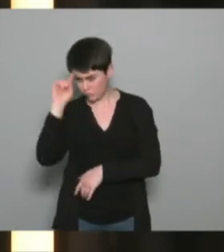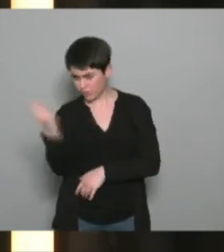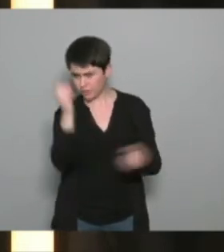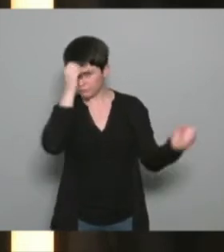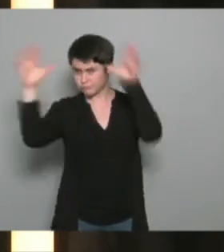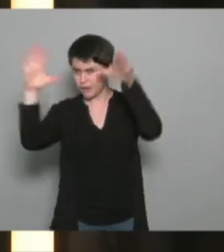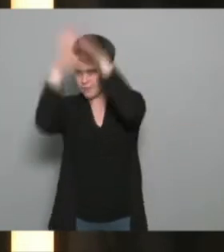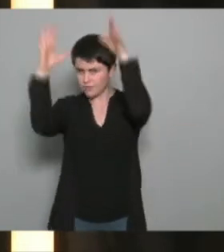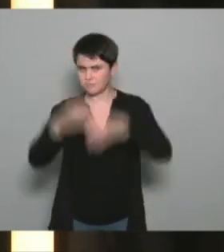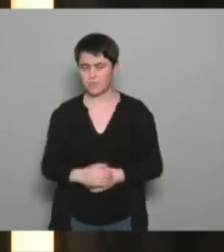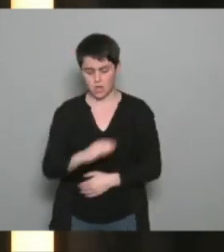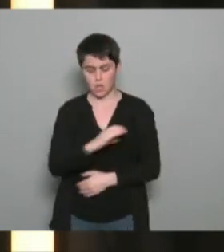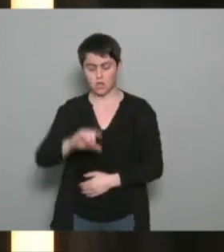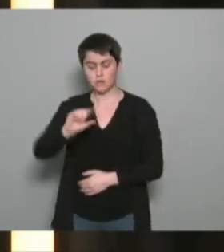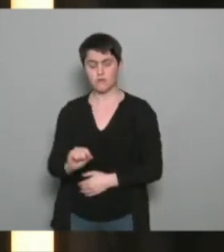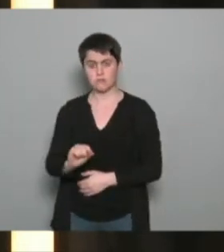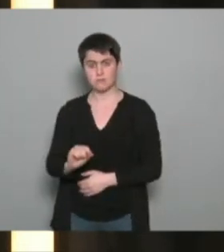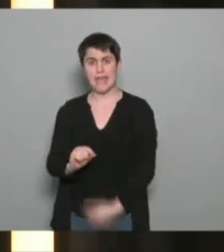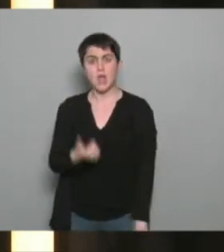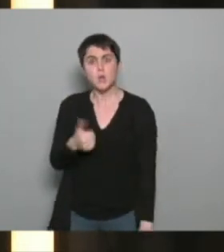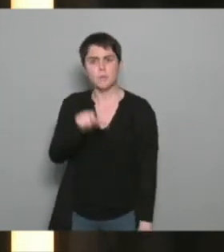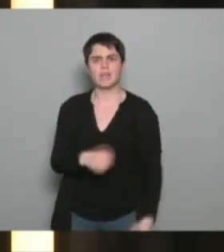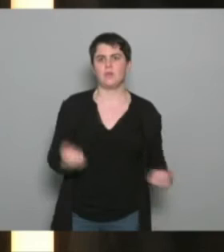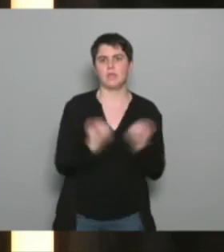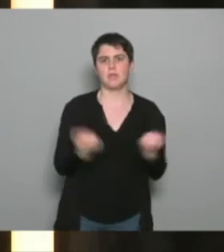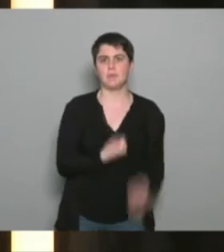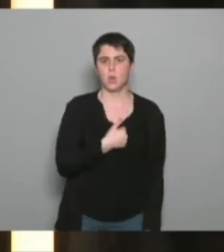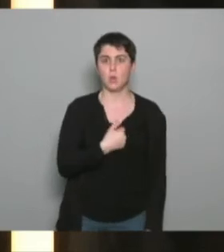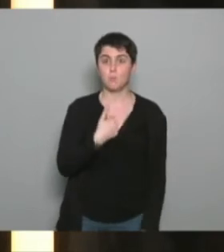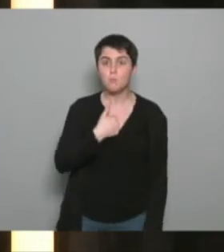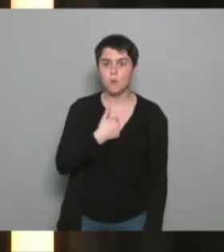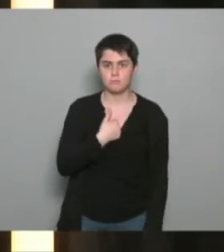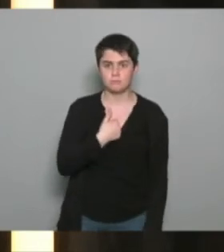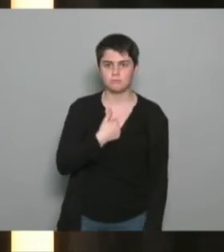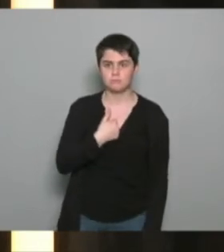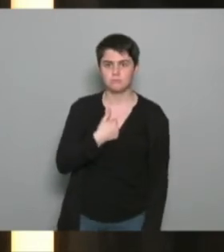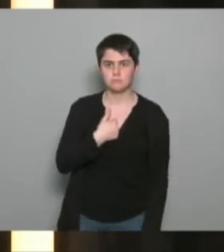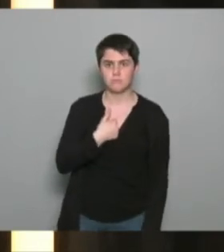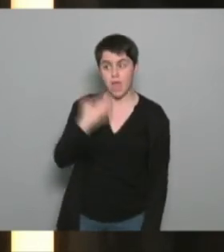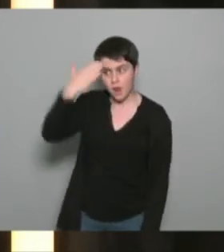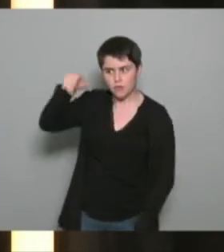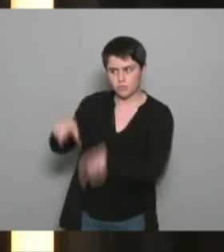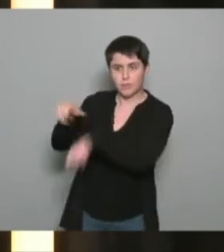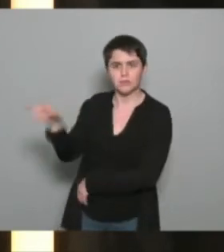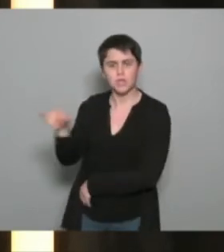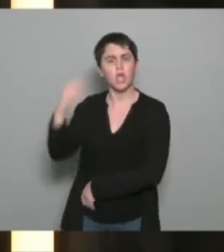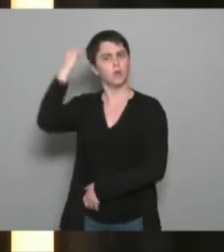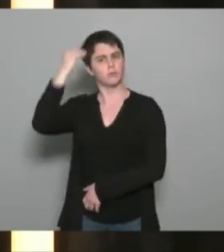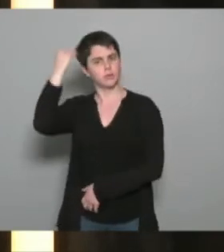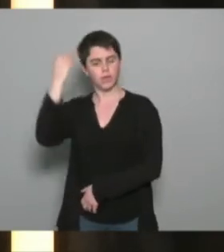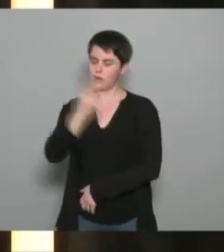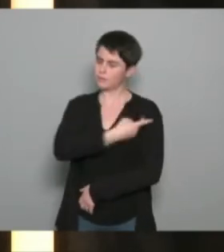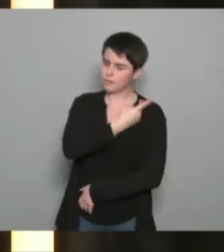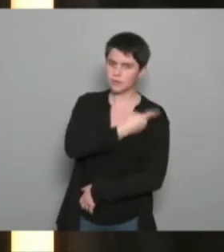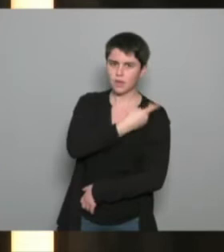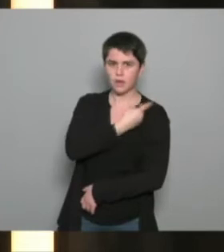sur les 120 il y avait un animateur c'était moi tout le reste c'était des psychiatres des médecins des chefs de clinique des chefs